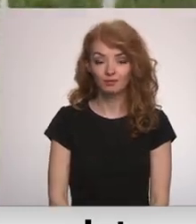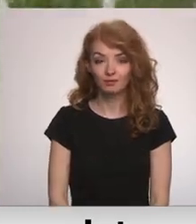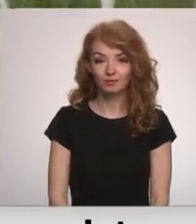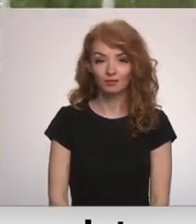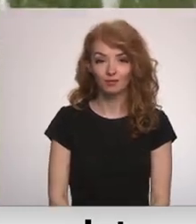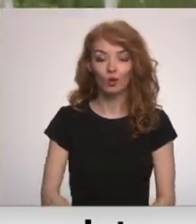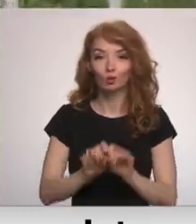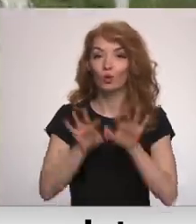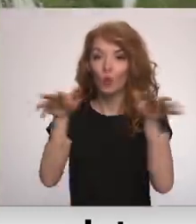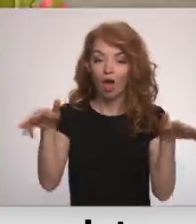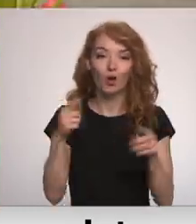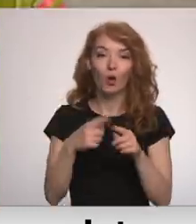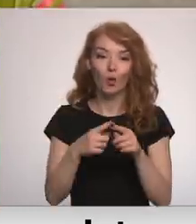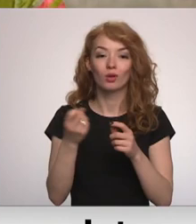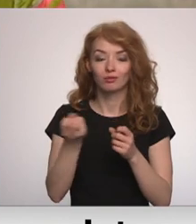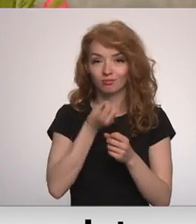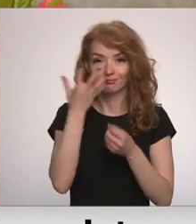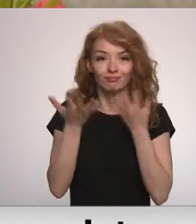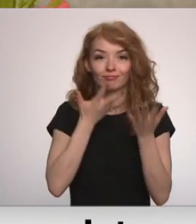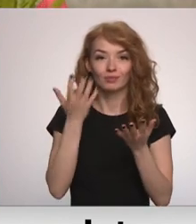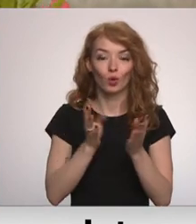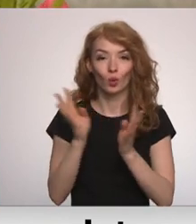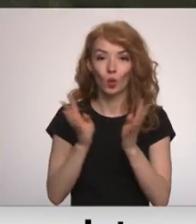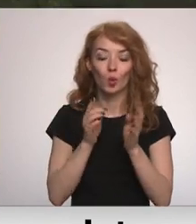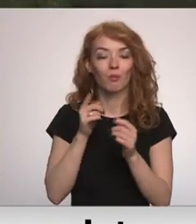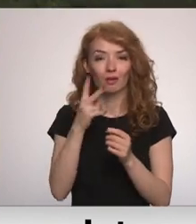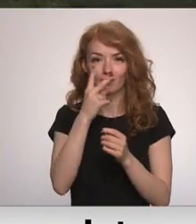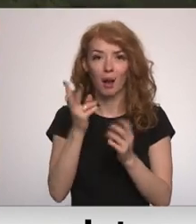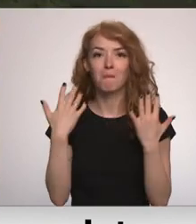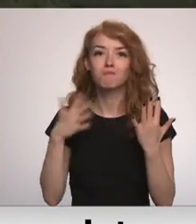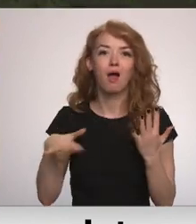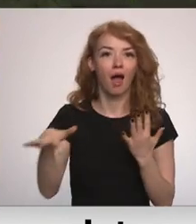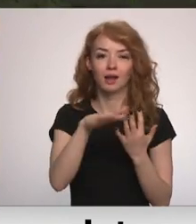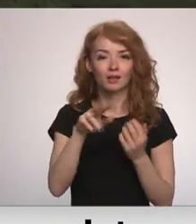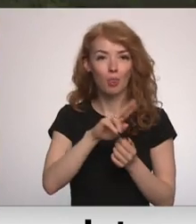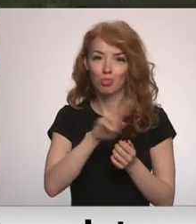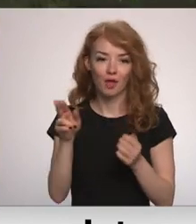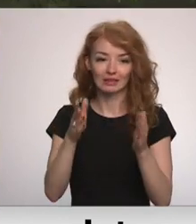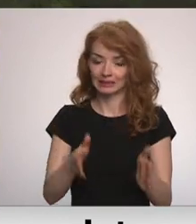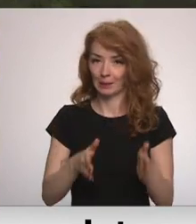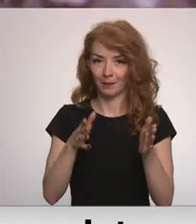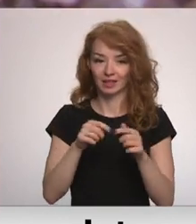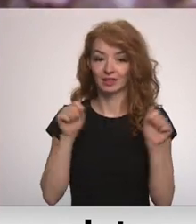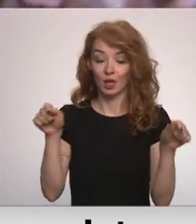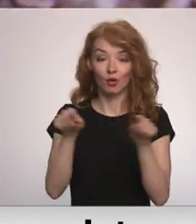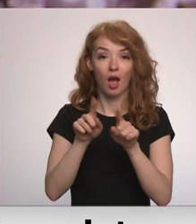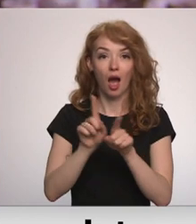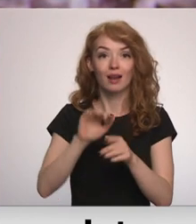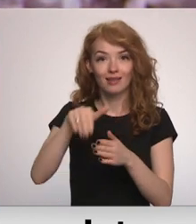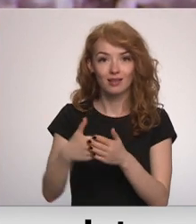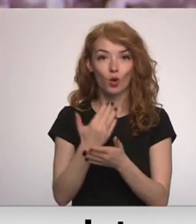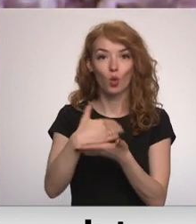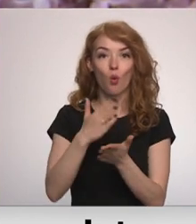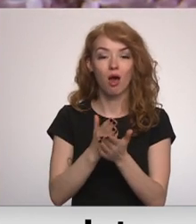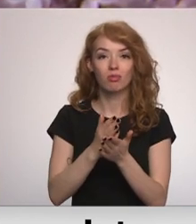Strūklaka un ziedošie krūmi tvaiki ielāt drīzāk atgādina parku nevis slimnīcas teritoriju. Arī pie jaunās nodeļas